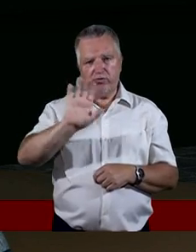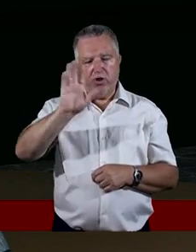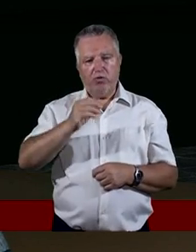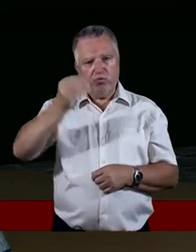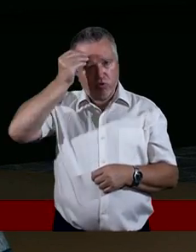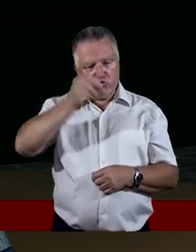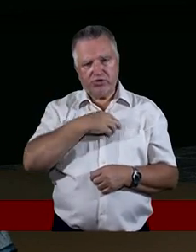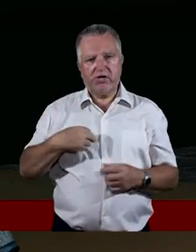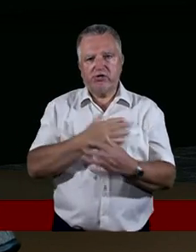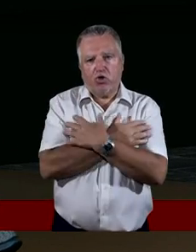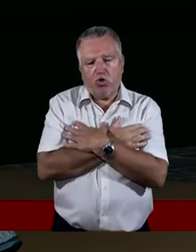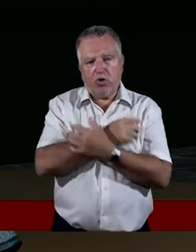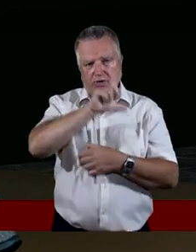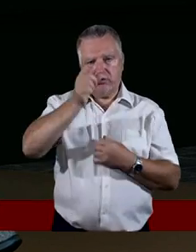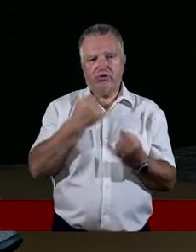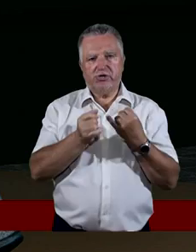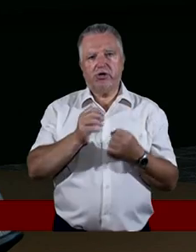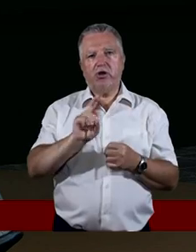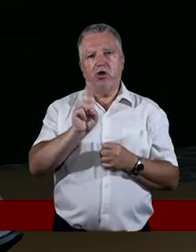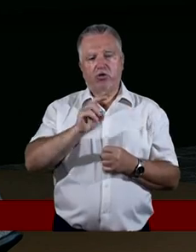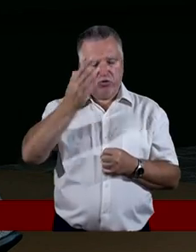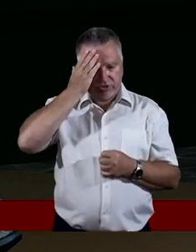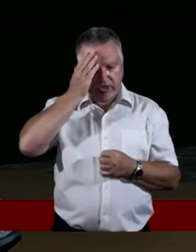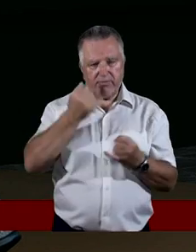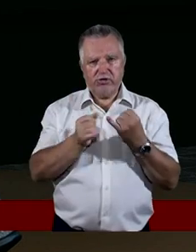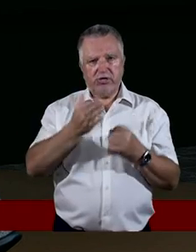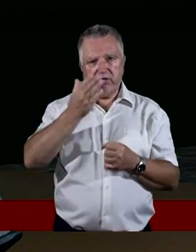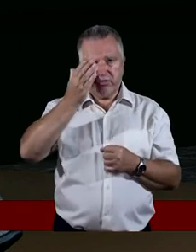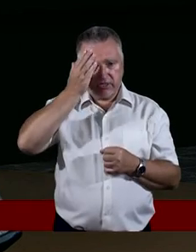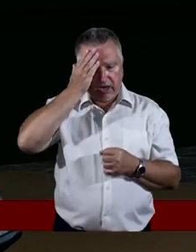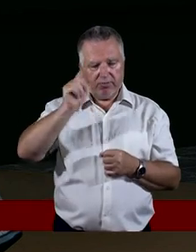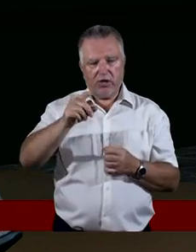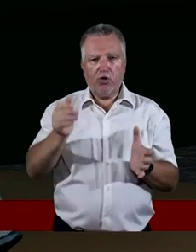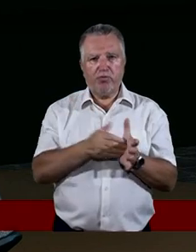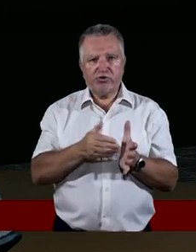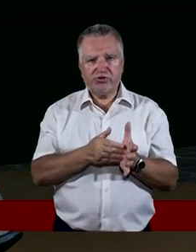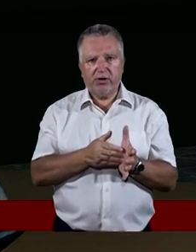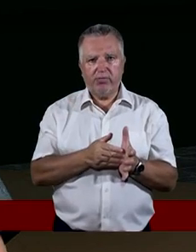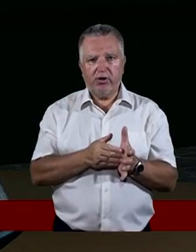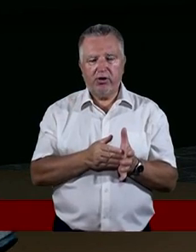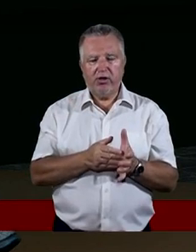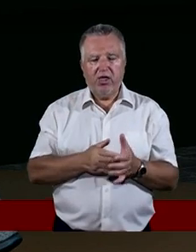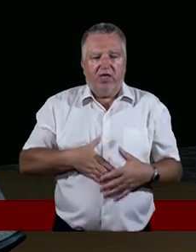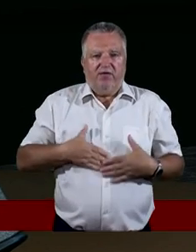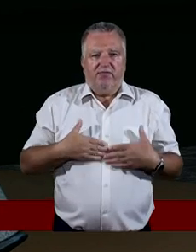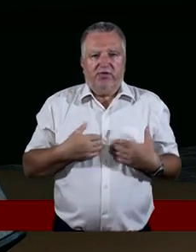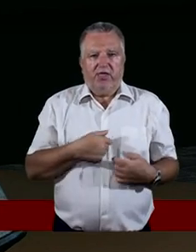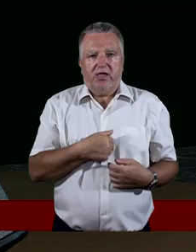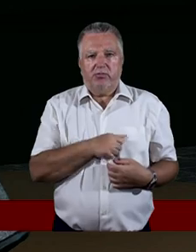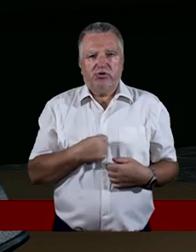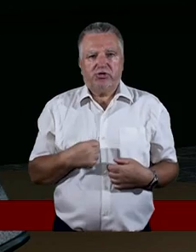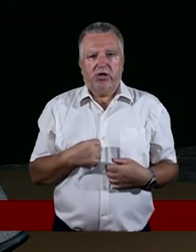nas kochać ludzi. Jeżeli kogoś znamy, jeżeli znamy jego potrzeby, to wydaje mi się, że